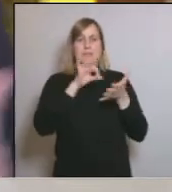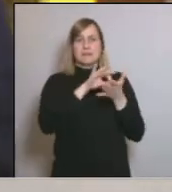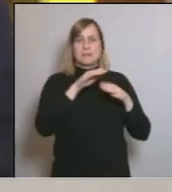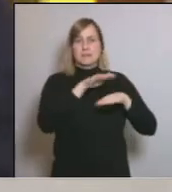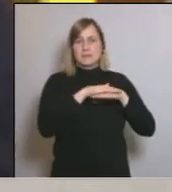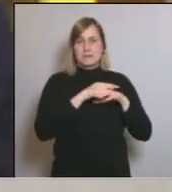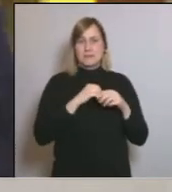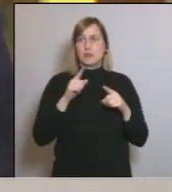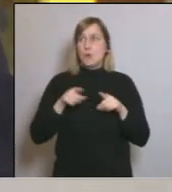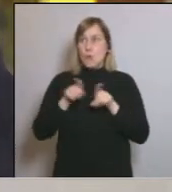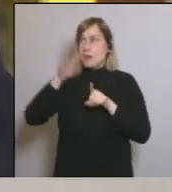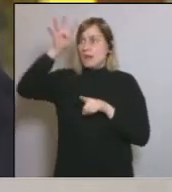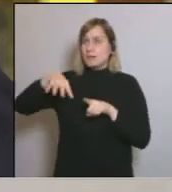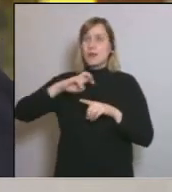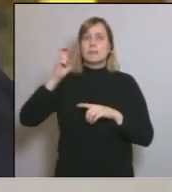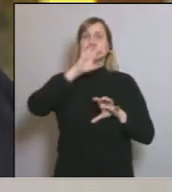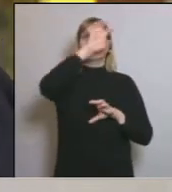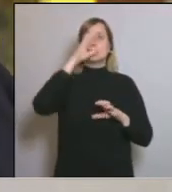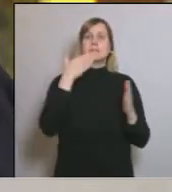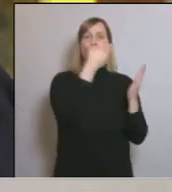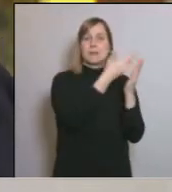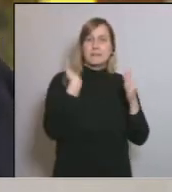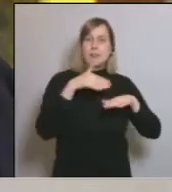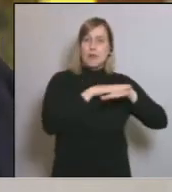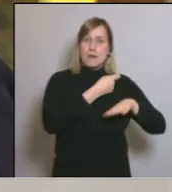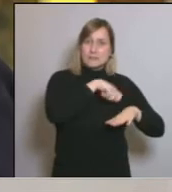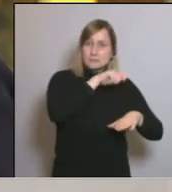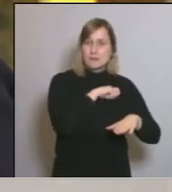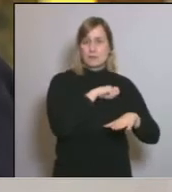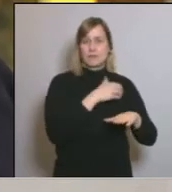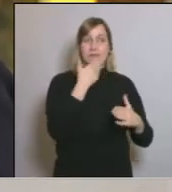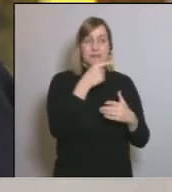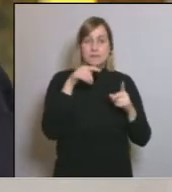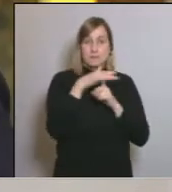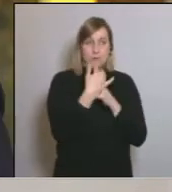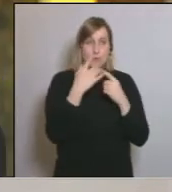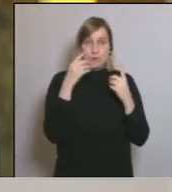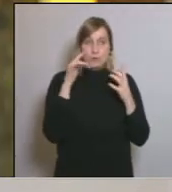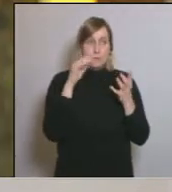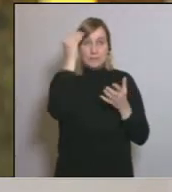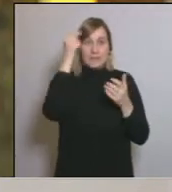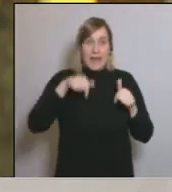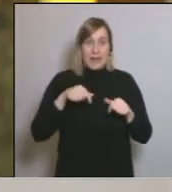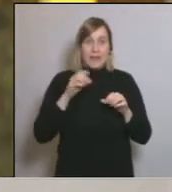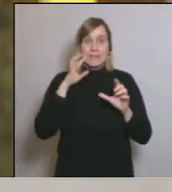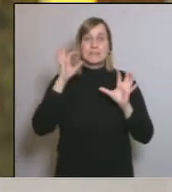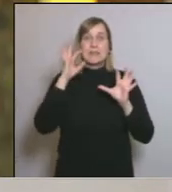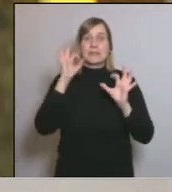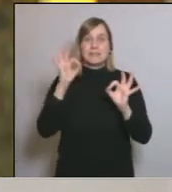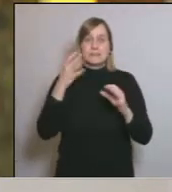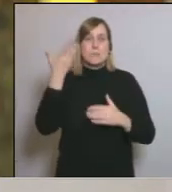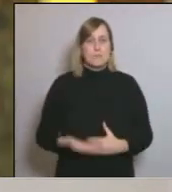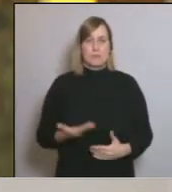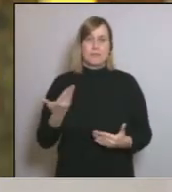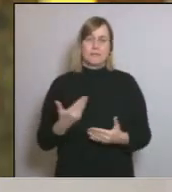Catalunya i com altres comunitats autònomes han demanat al govern espanyol. Les que creuen que en aquest moment som un focus de risc importantíssim.